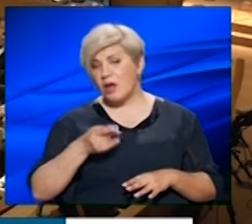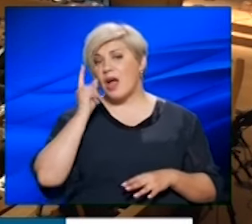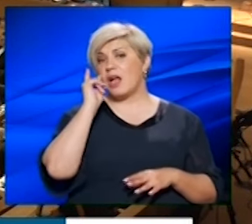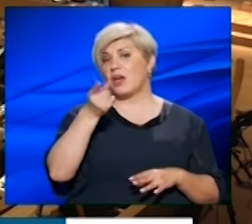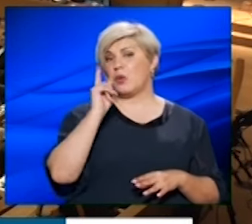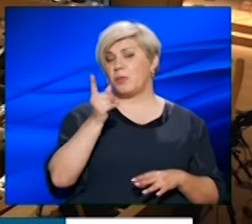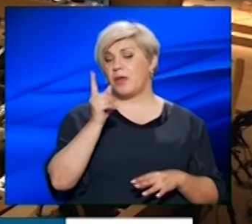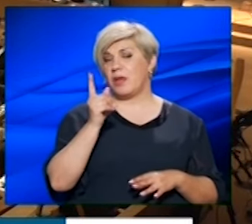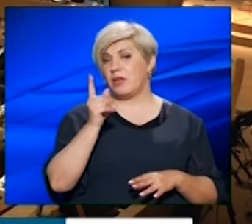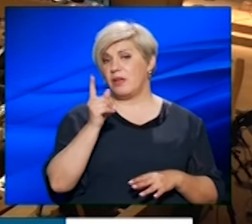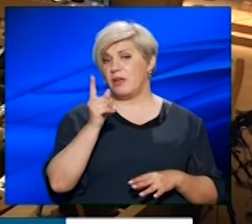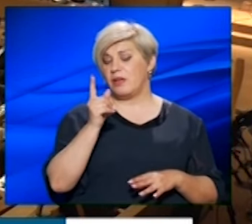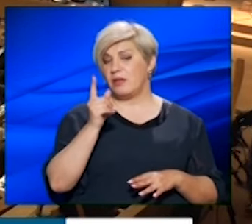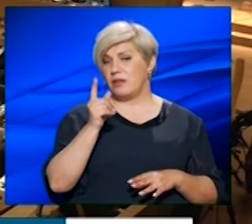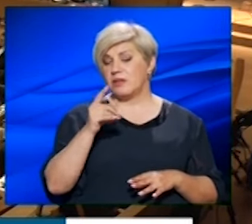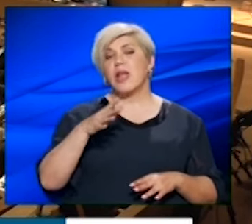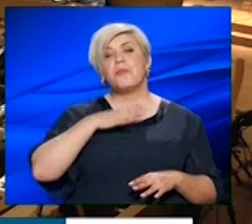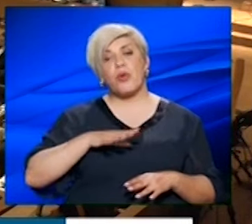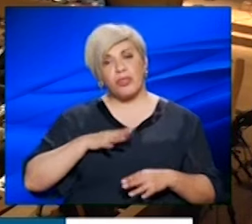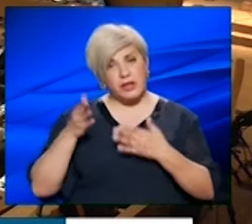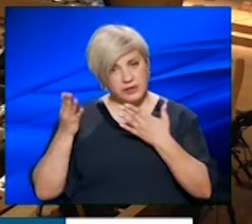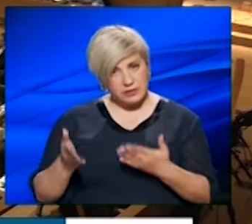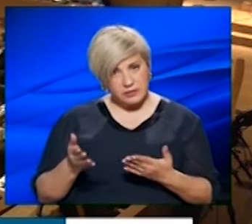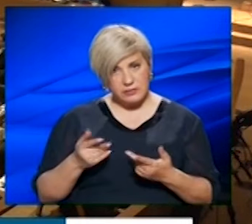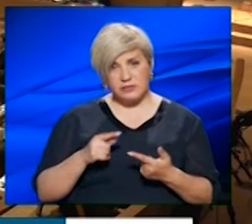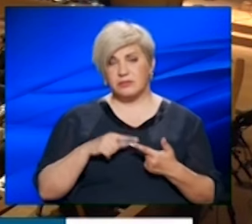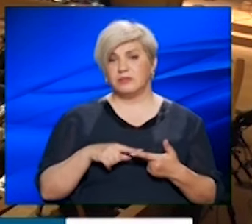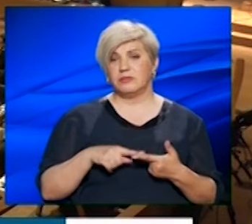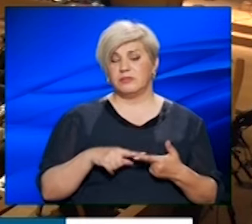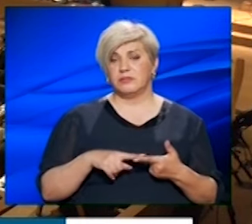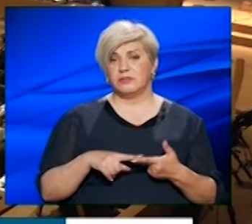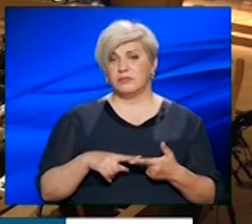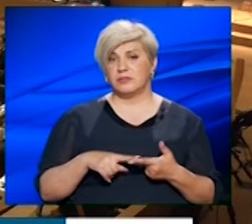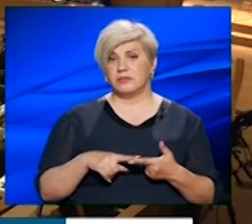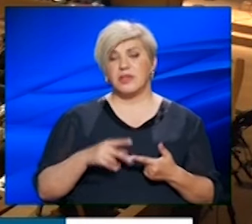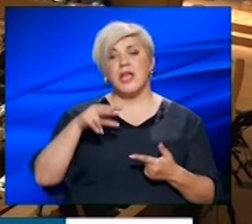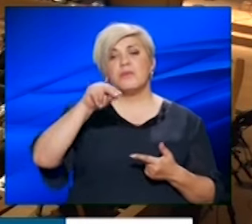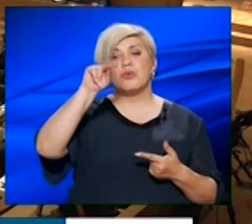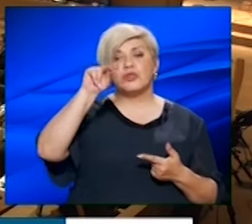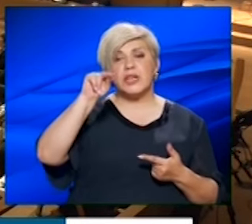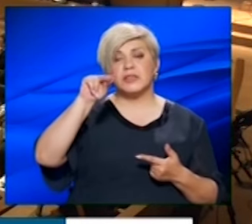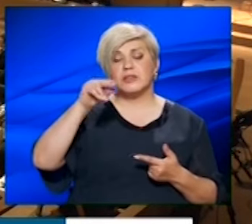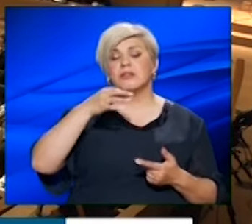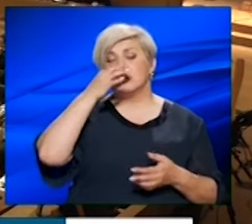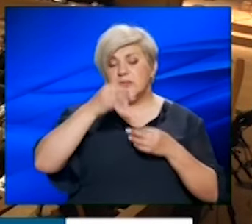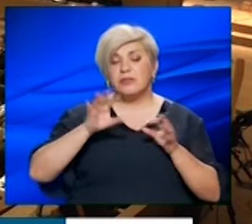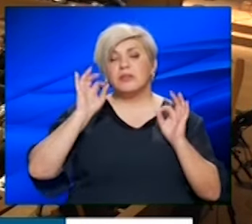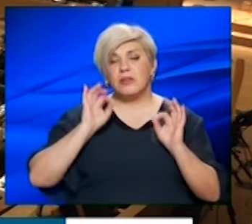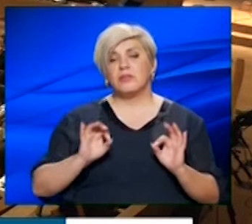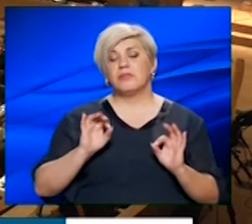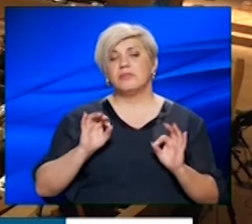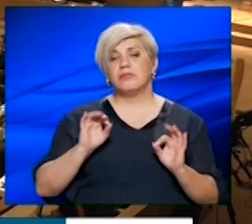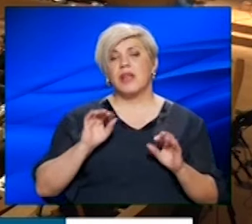κρίνουμε και προθέσεις και υποσχέσεις, τέλος πάντων, το λόγο ασχέτως